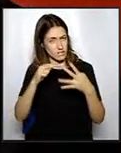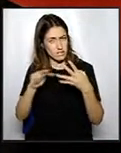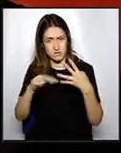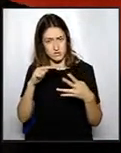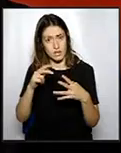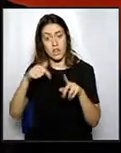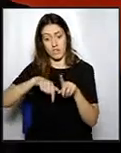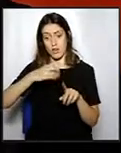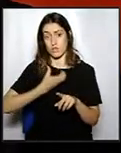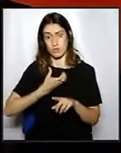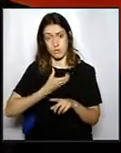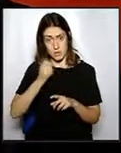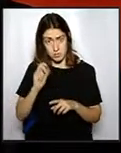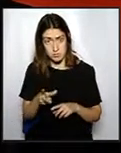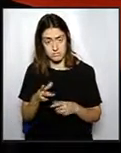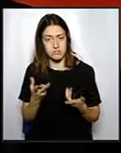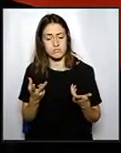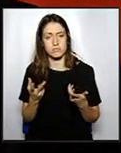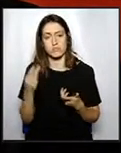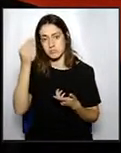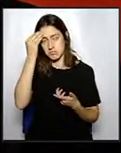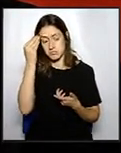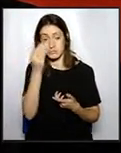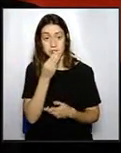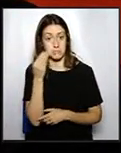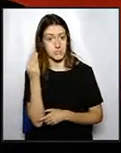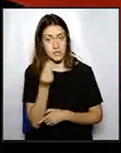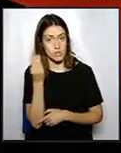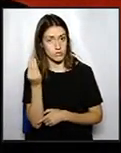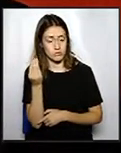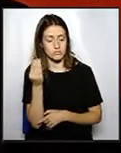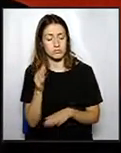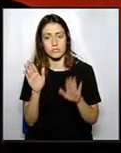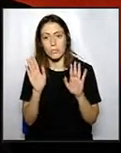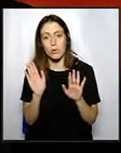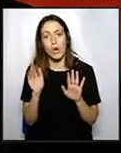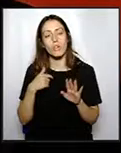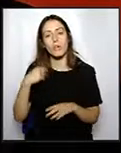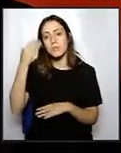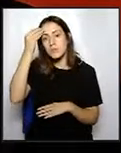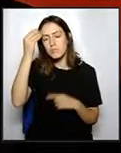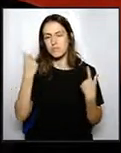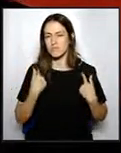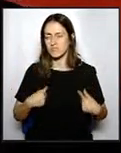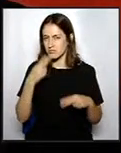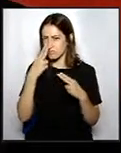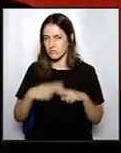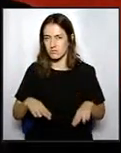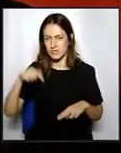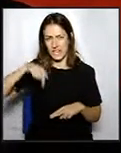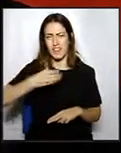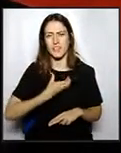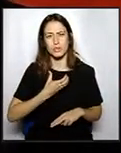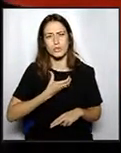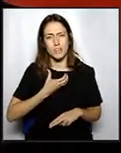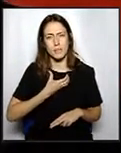en aquest cas com és l'Ajuntament, doncs, molt millor, no? El que sí, vam trobar estrany que aquí en aquest Ajuntament,